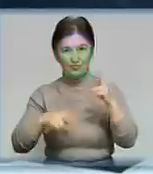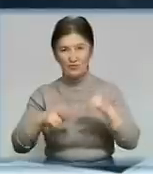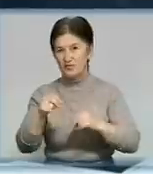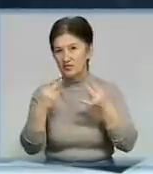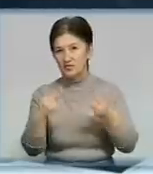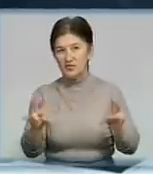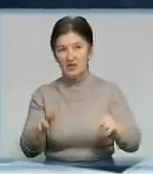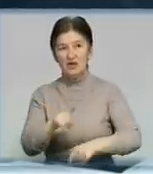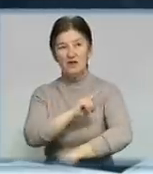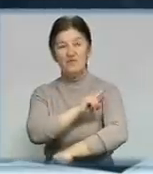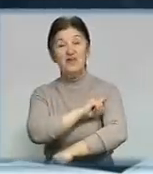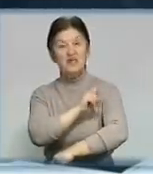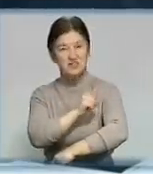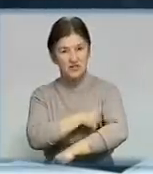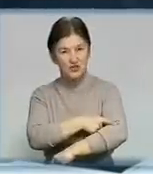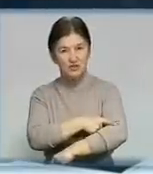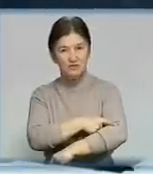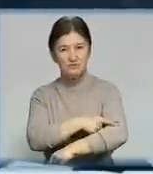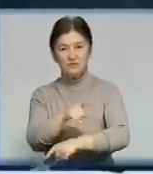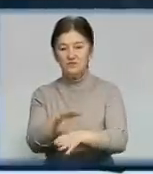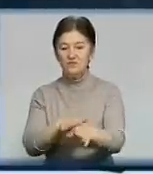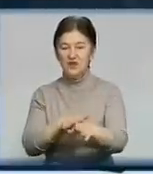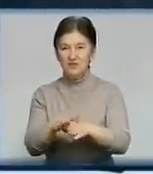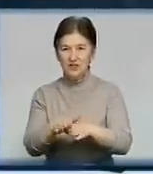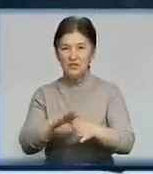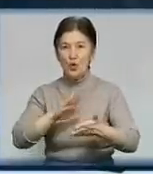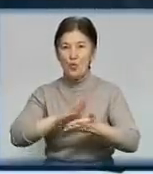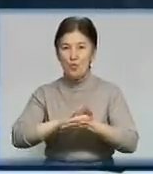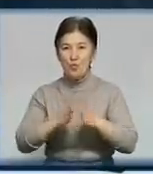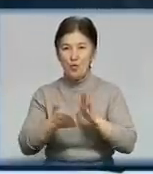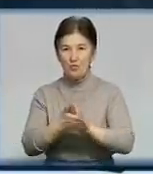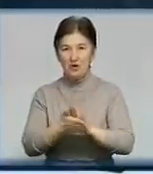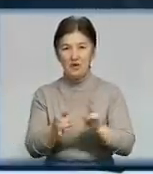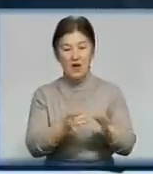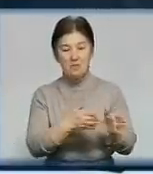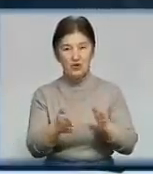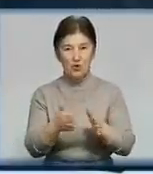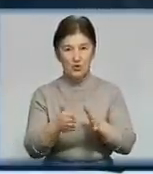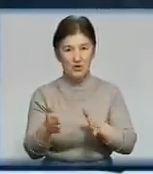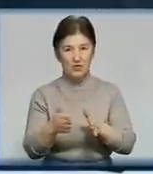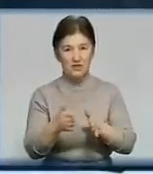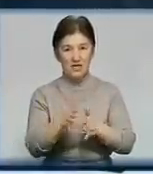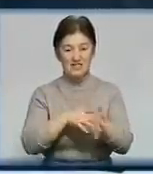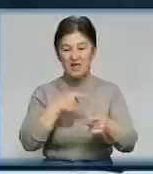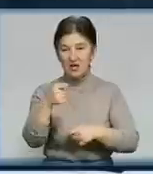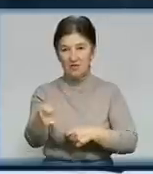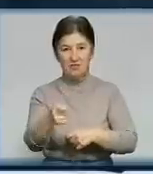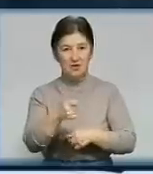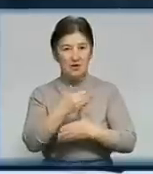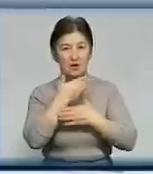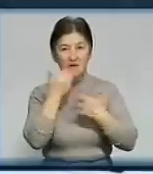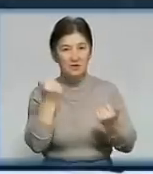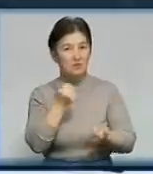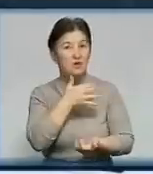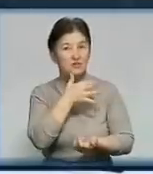Фізично виконати умови підготувати цю заявку, просто, чесно кажучи, немає взагалі